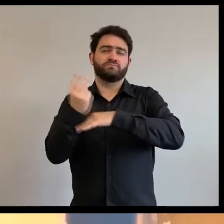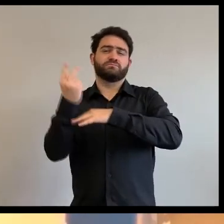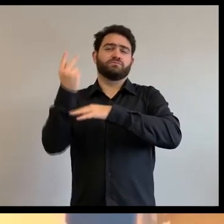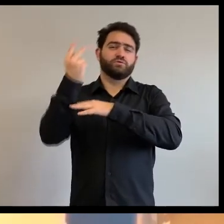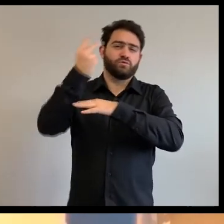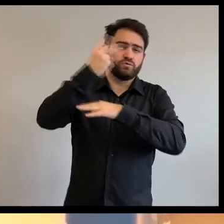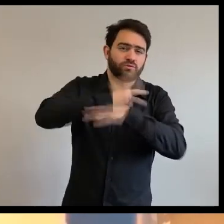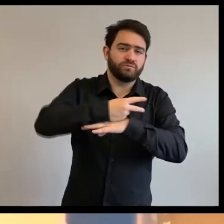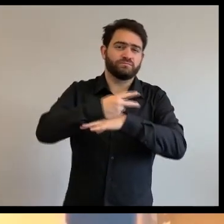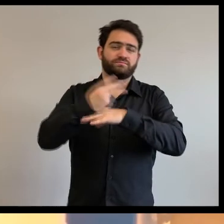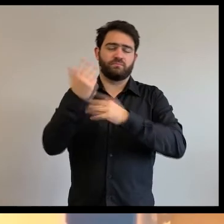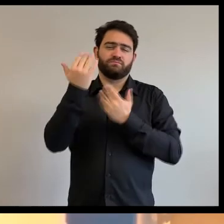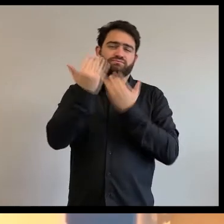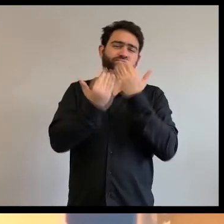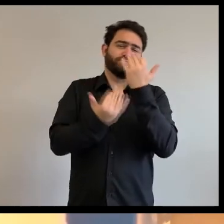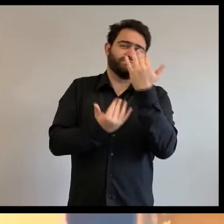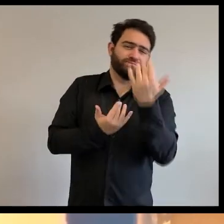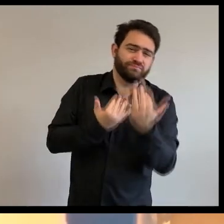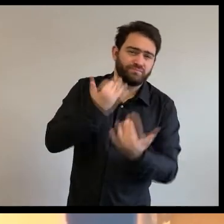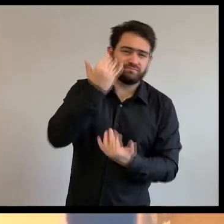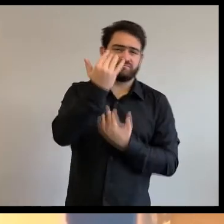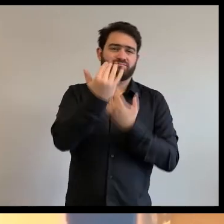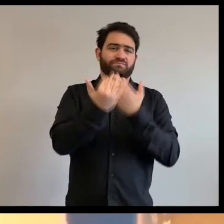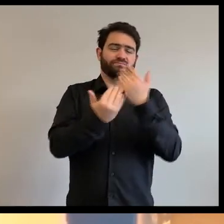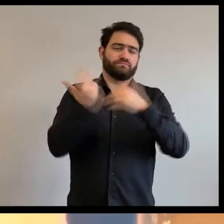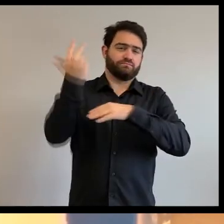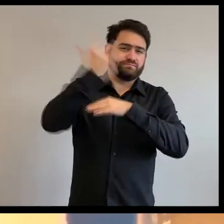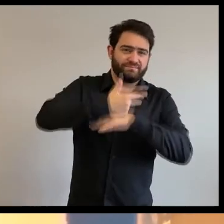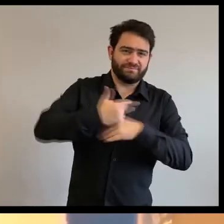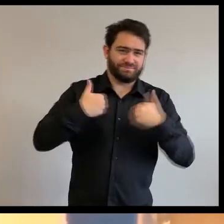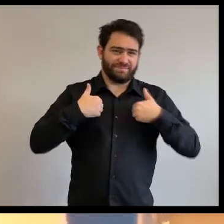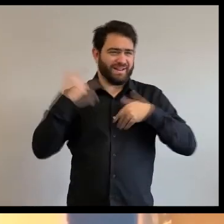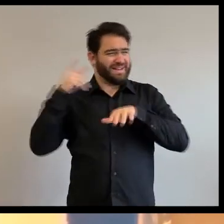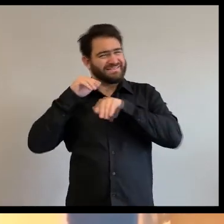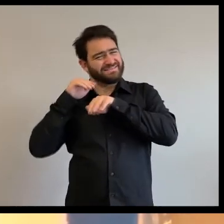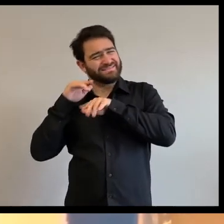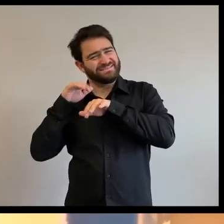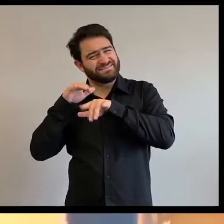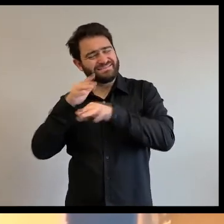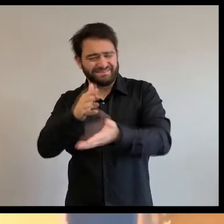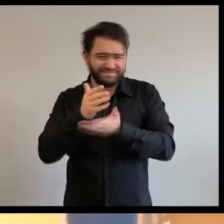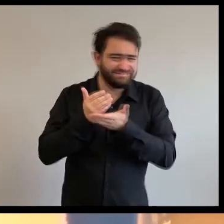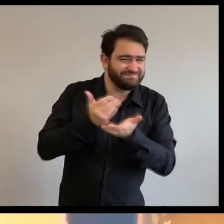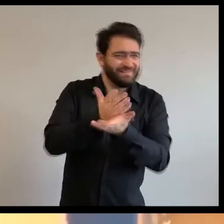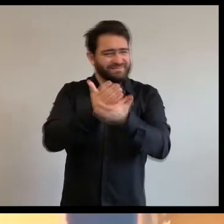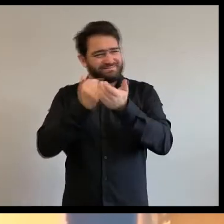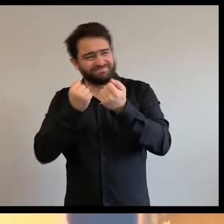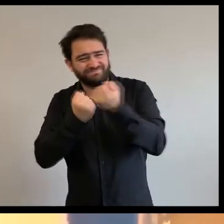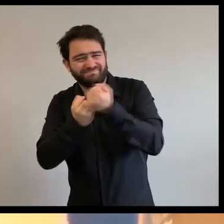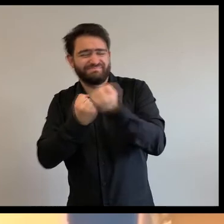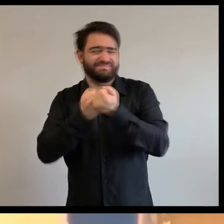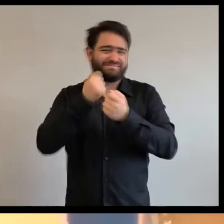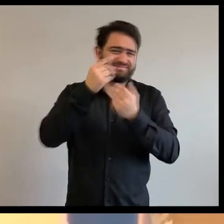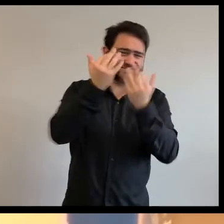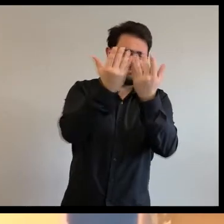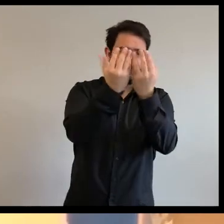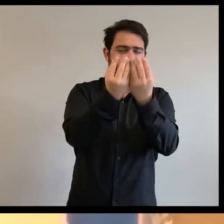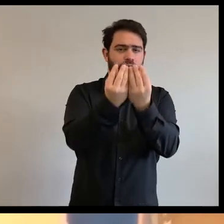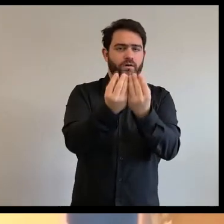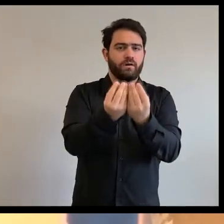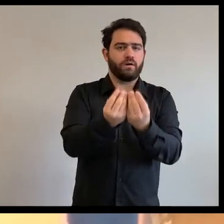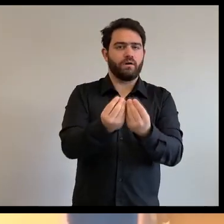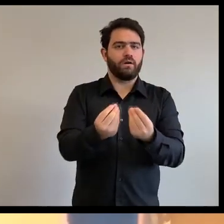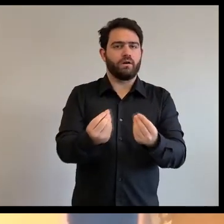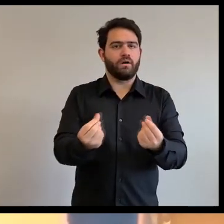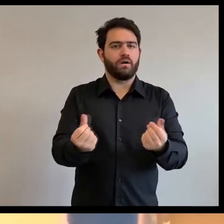pour essayer d'éteindre le feu, et après plusieurs jours que la forêt continuent à brûler, ils ont